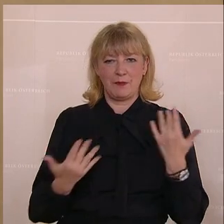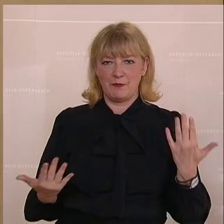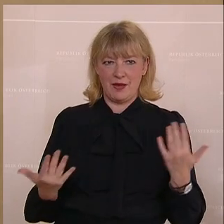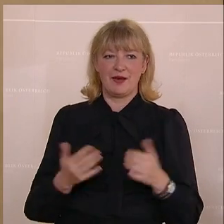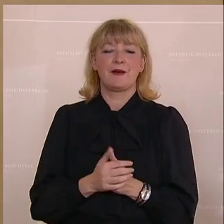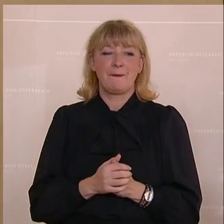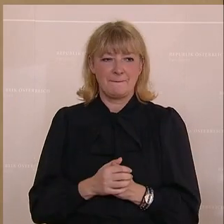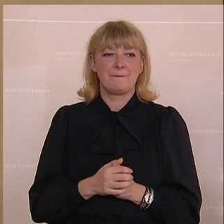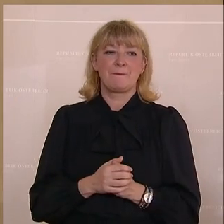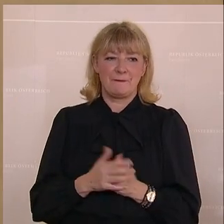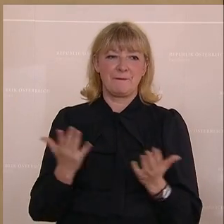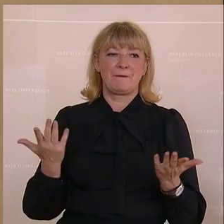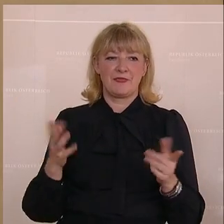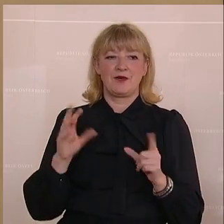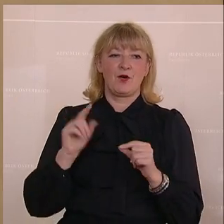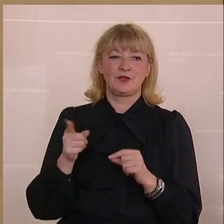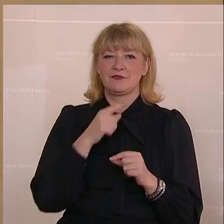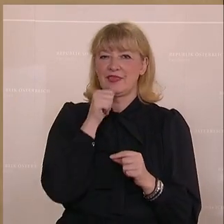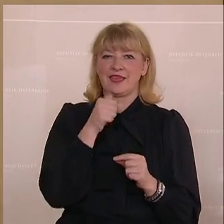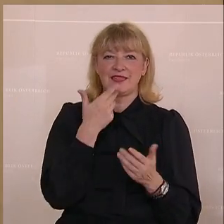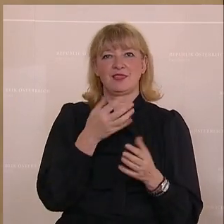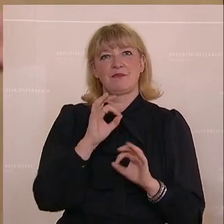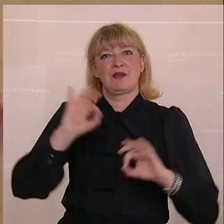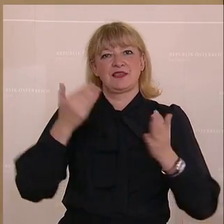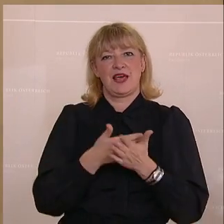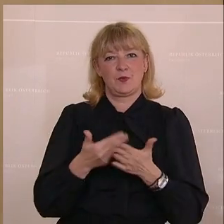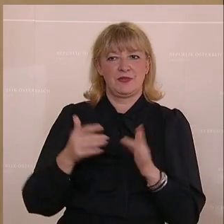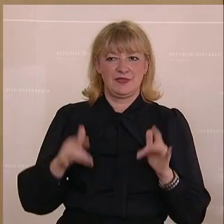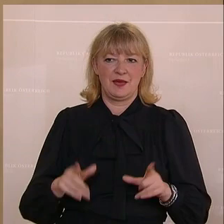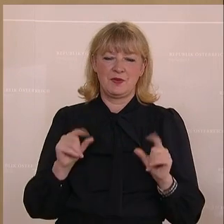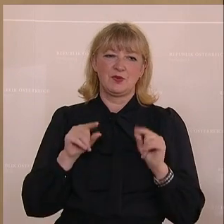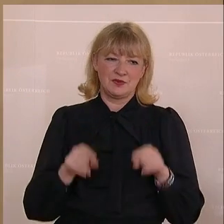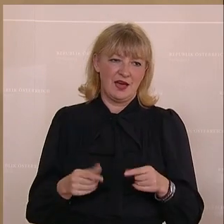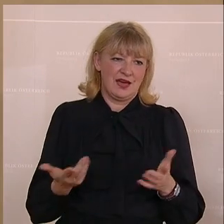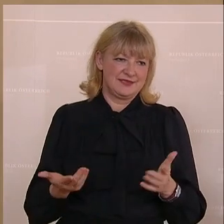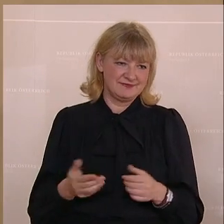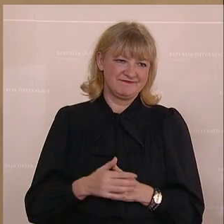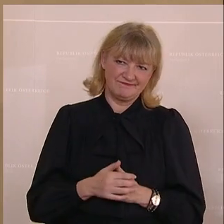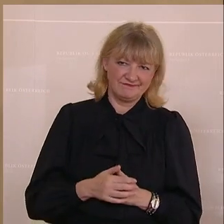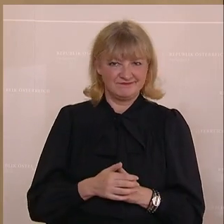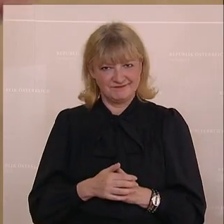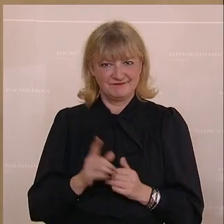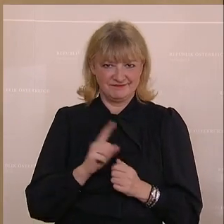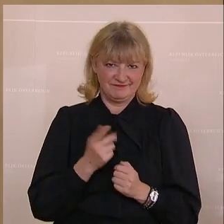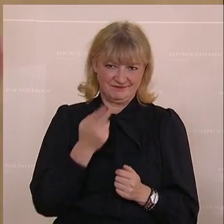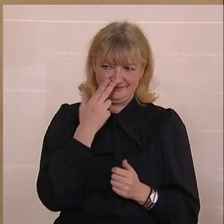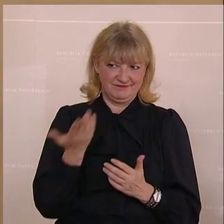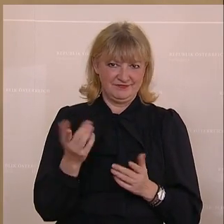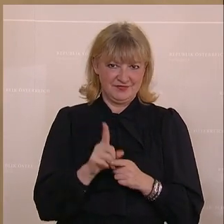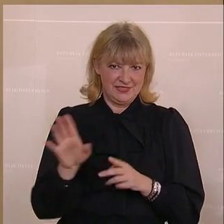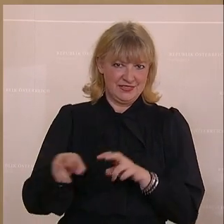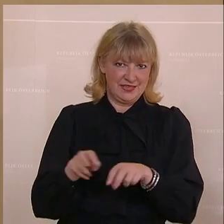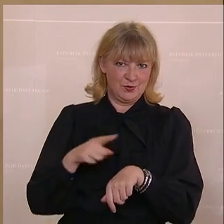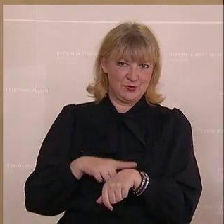Momentum-Institut, bei einem kann ich besseren Argumente einfallen, also das ist wirklich eine Selbstanklage, was sie heute da betreibt. Ihr habt es in eurer